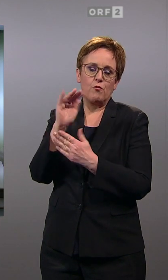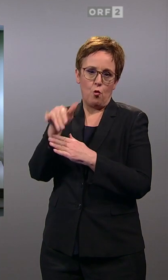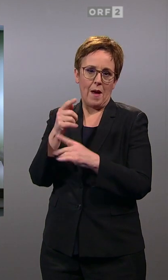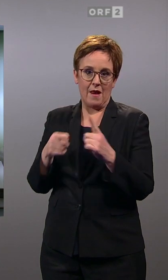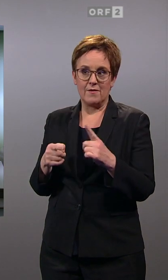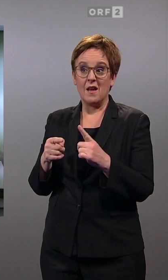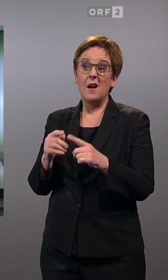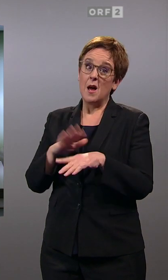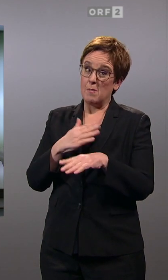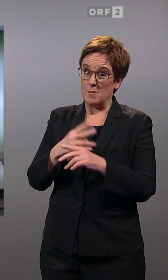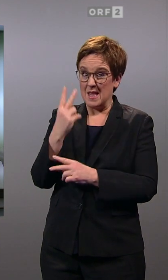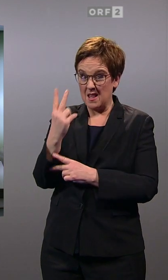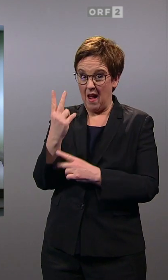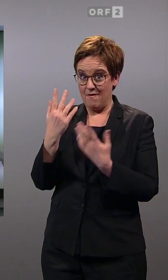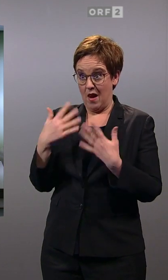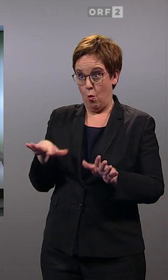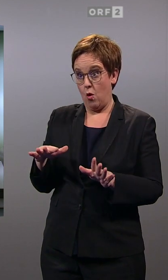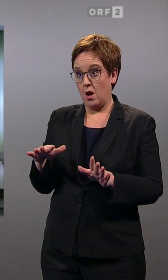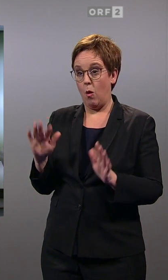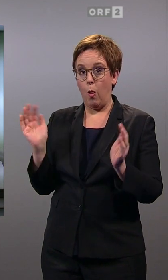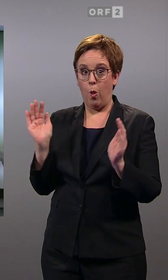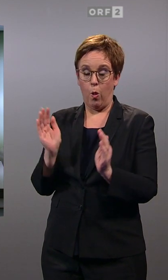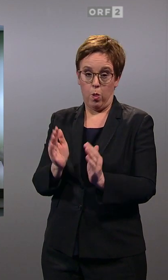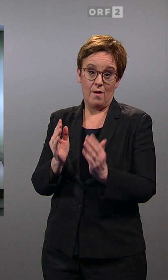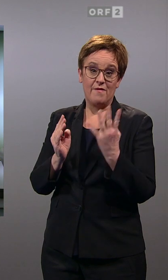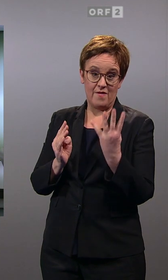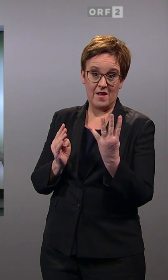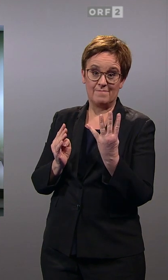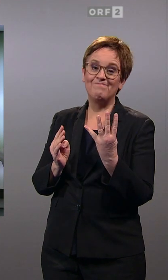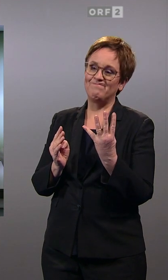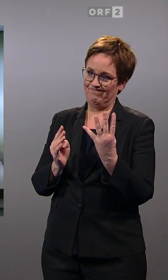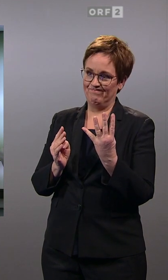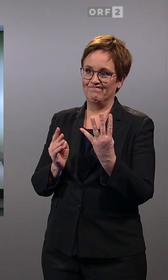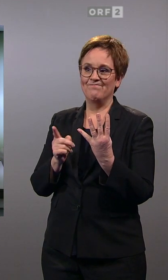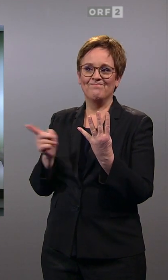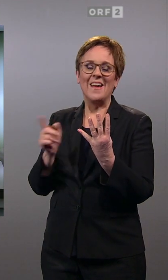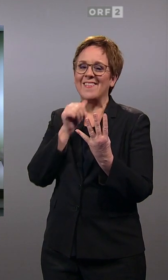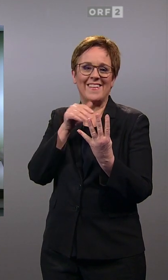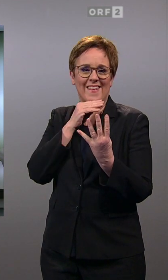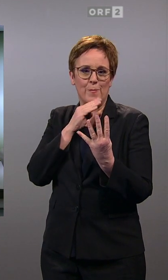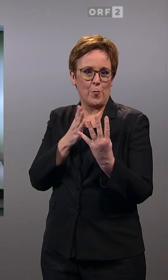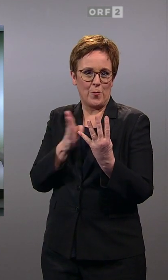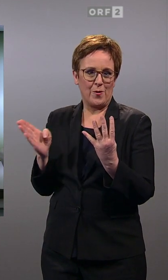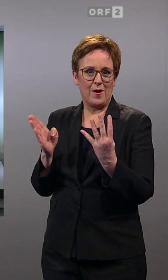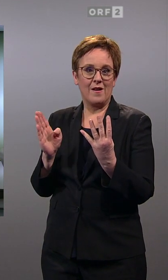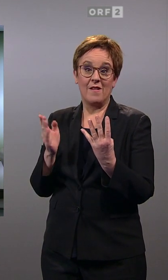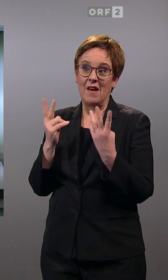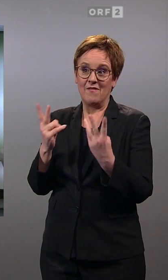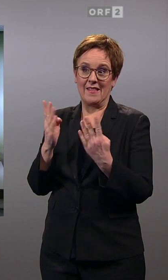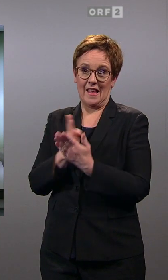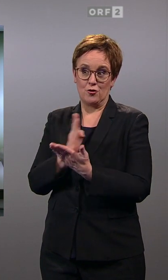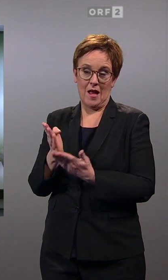Verlust von zwei Sitzen, wenn sie also dann nur noch vier hätte, hat sie auf keinen Fall mehr in diesem wichtigen Gremium,